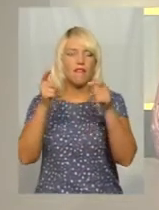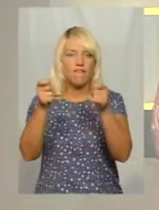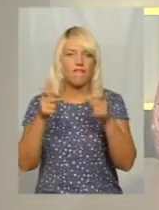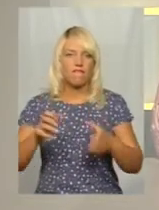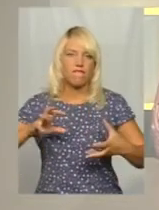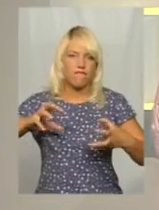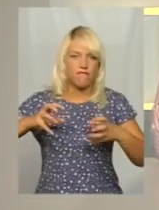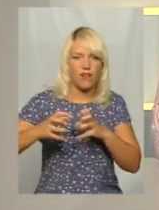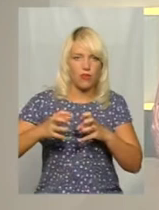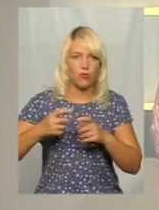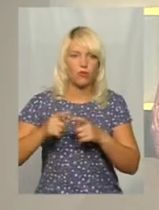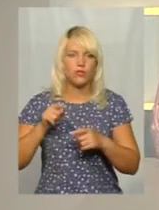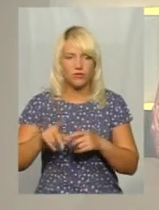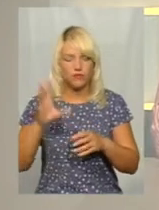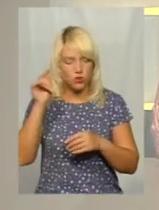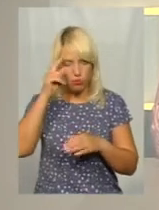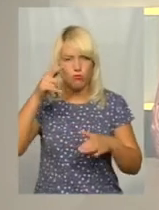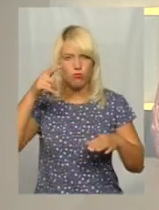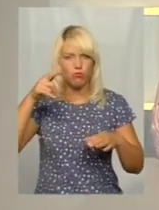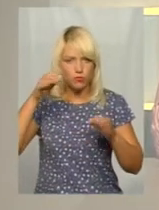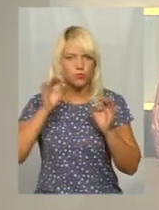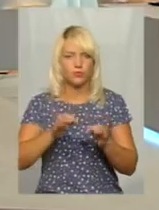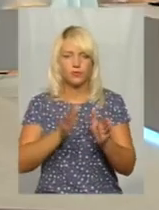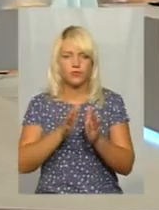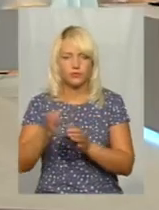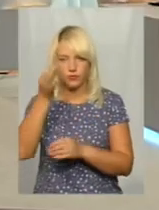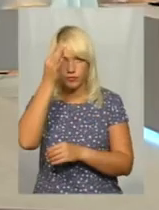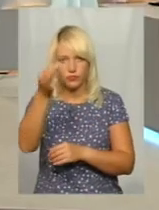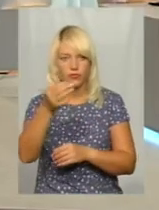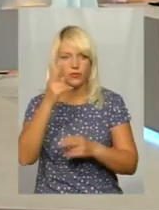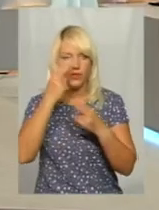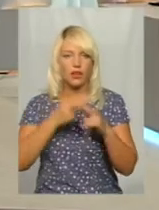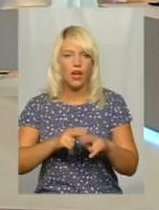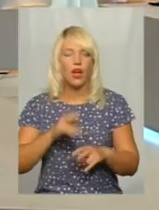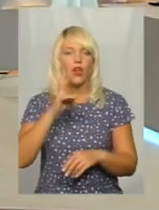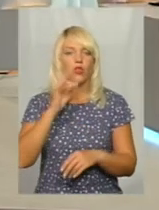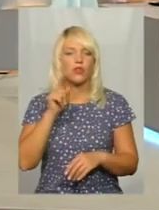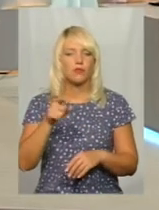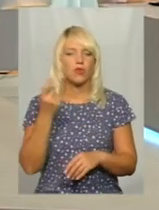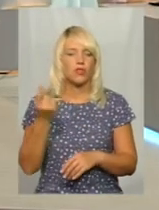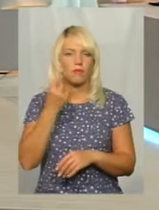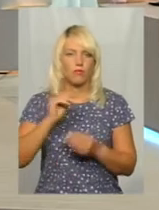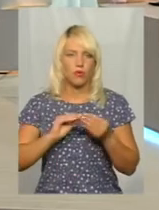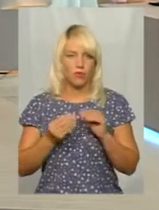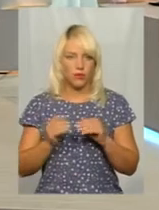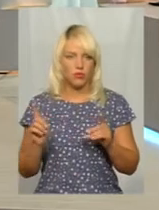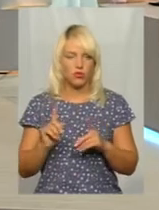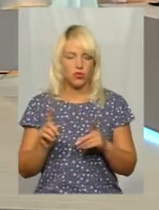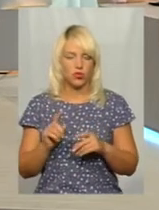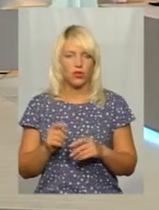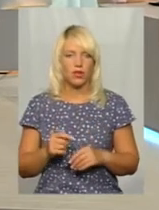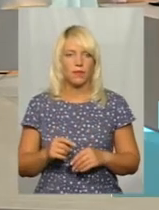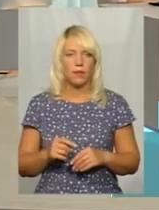Ну, там все продумано, можна користуватися цією технологією. Єдина там проблема, що зверху ці мішки